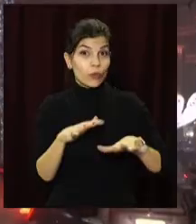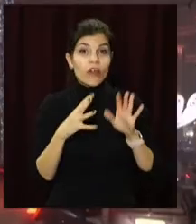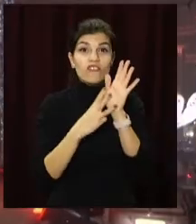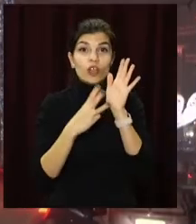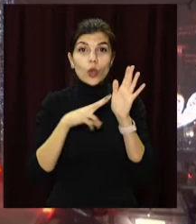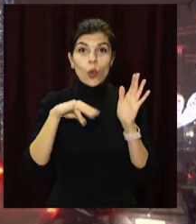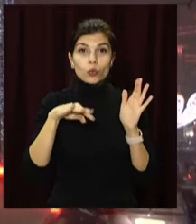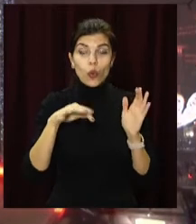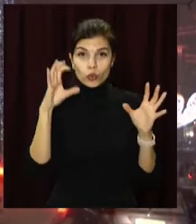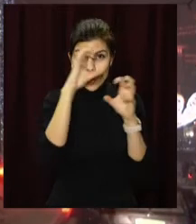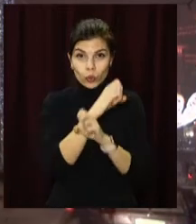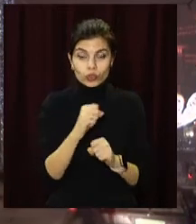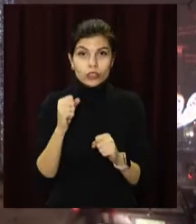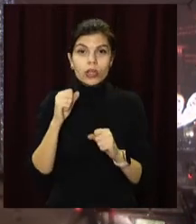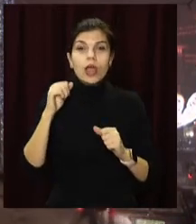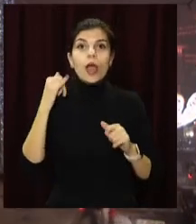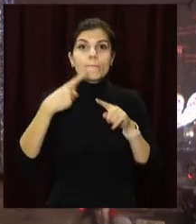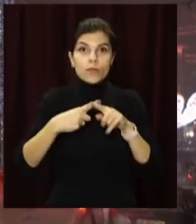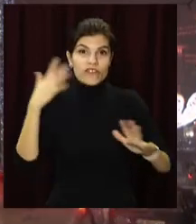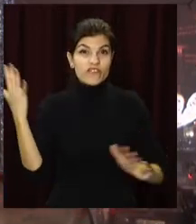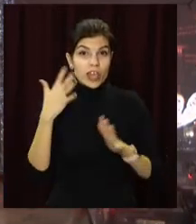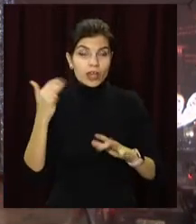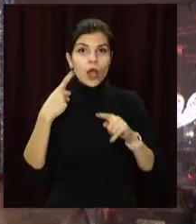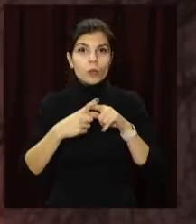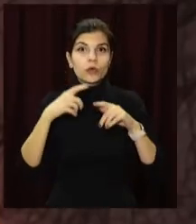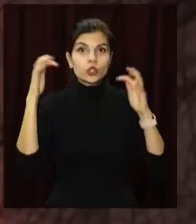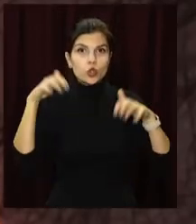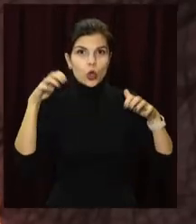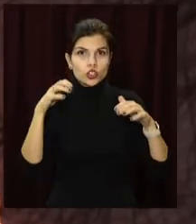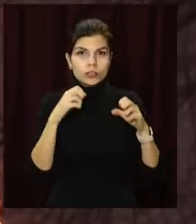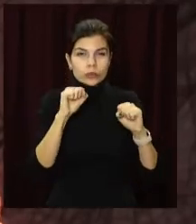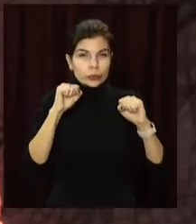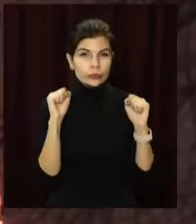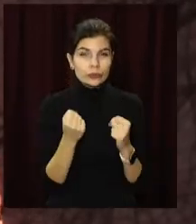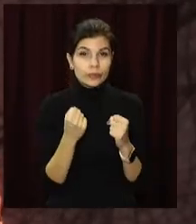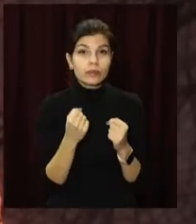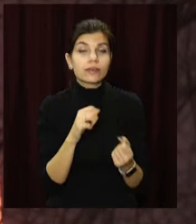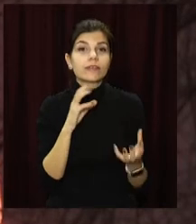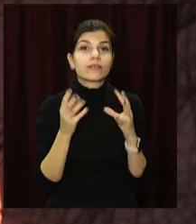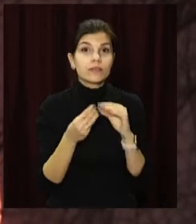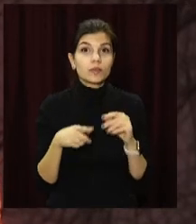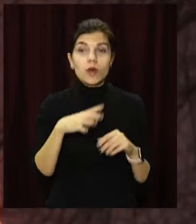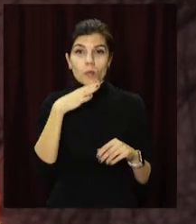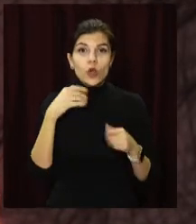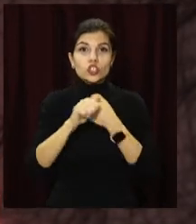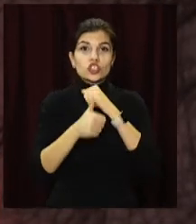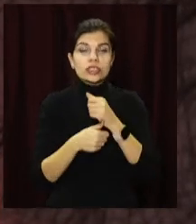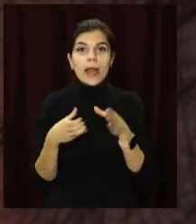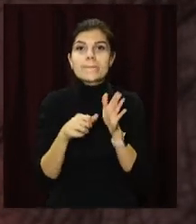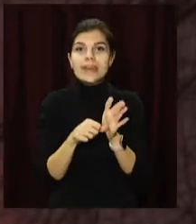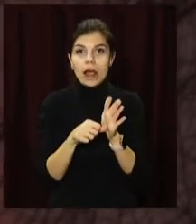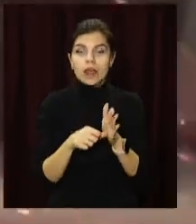8 лютого. Вночі додався шквальний вітер, а потім і крижений дощ. В посиленому режимі результати опадів прибирали 16 бригад